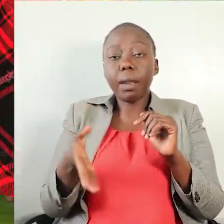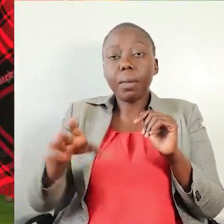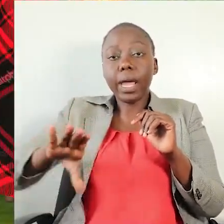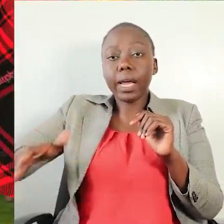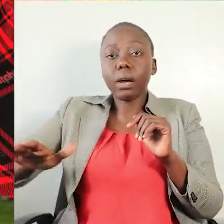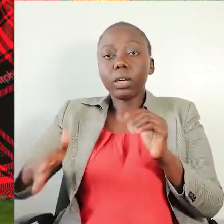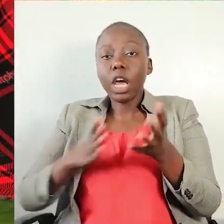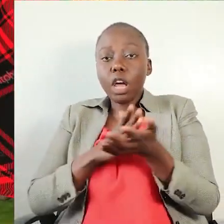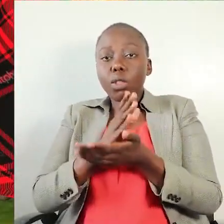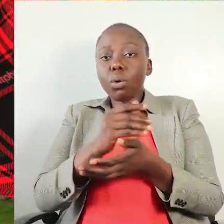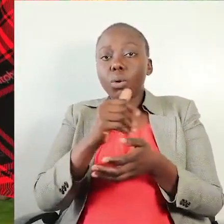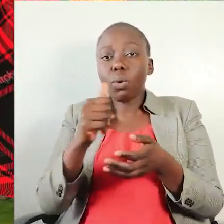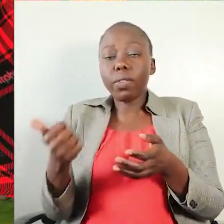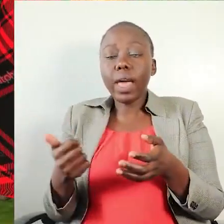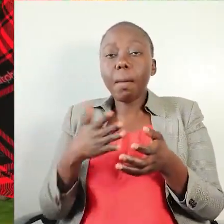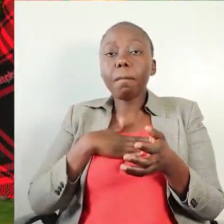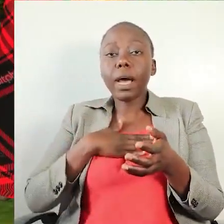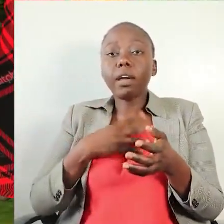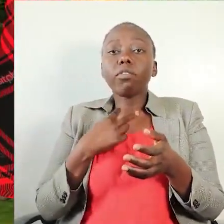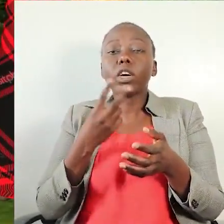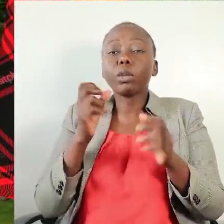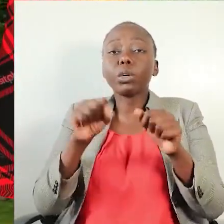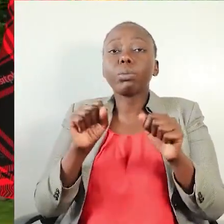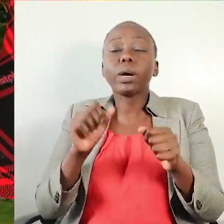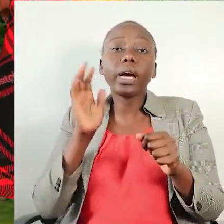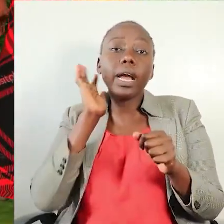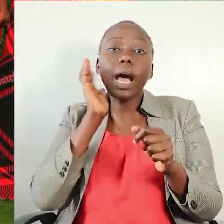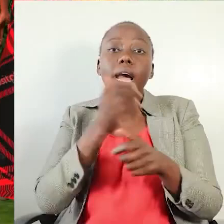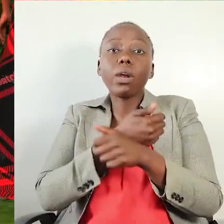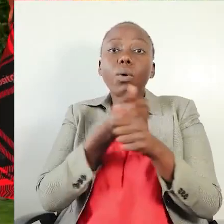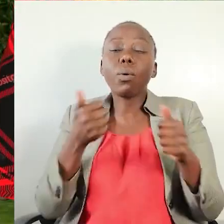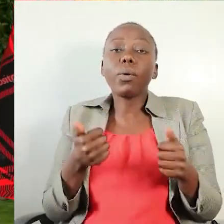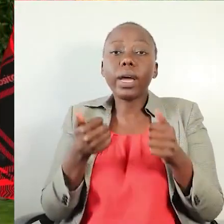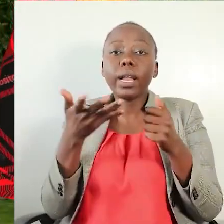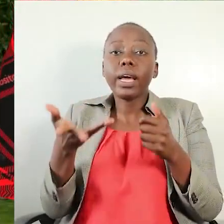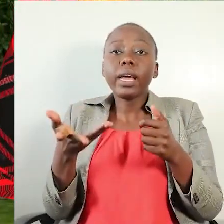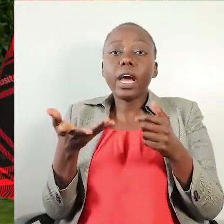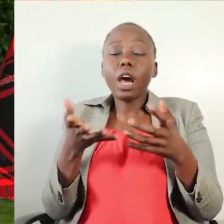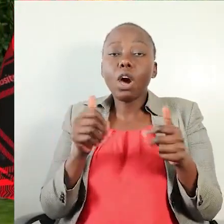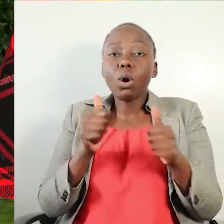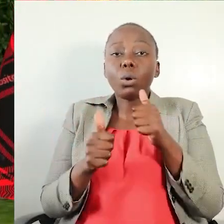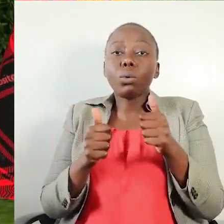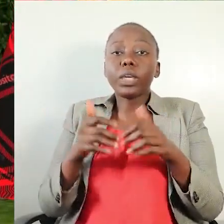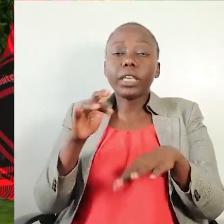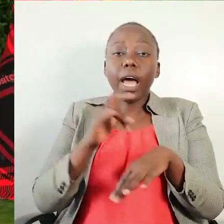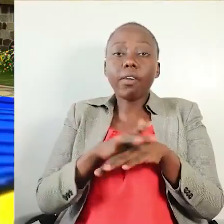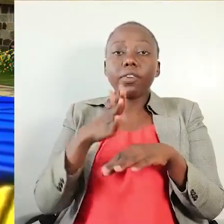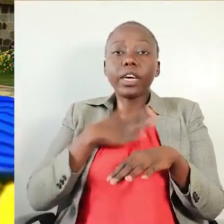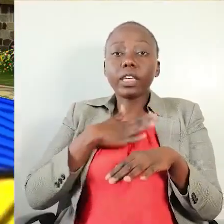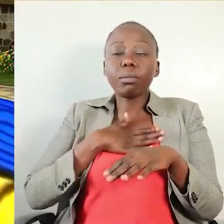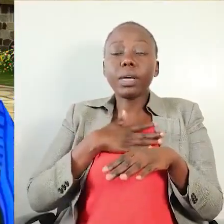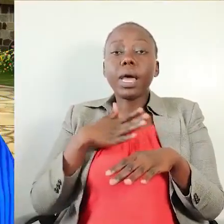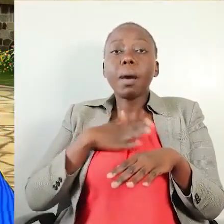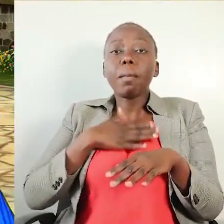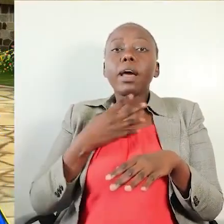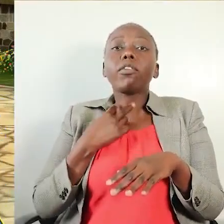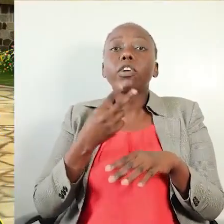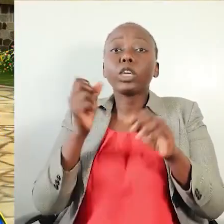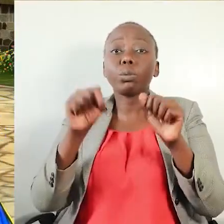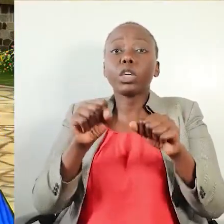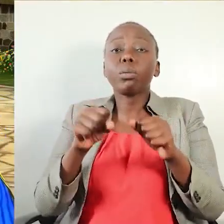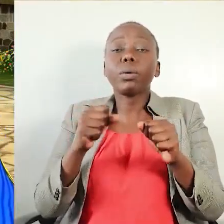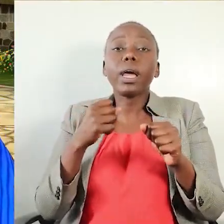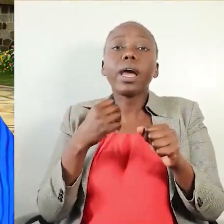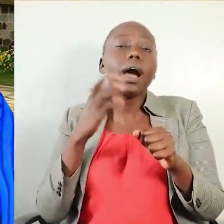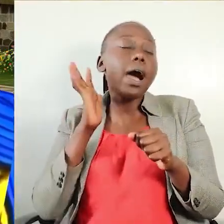county. Na kupitia kwao, sauti yangu inaweza kusikika juu ya maswala ya kitaifa ya naoni ya dhimi. Ndiyo, sauti yako